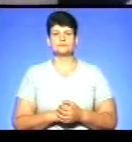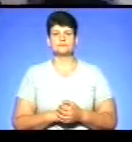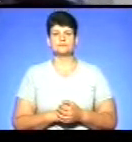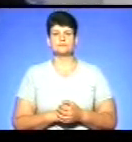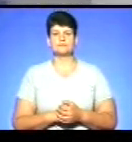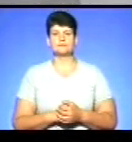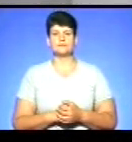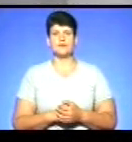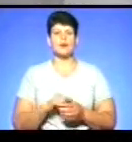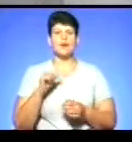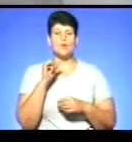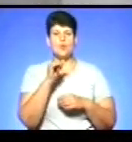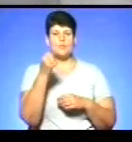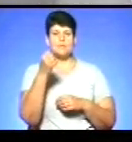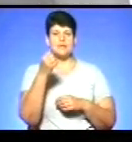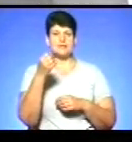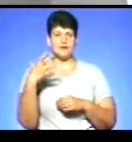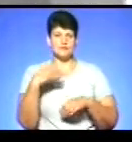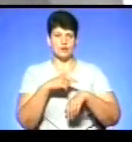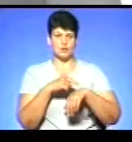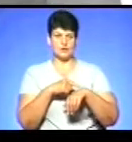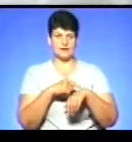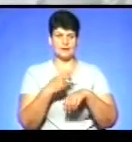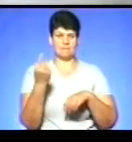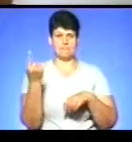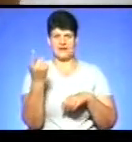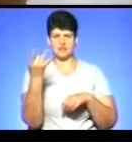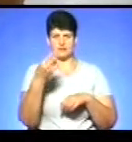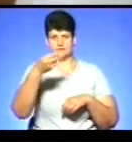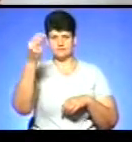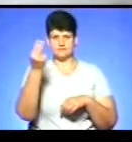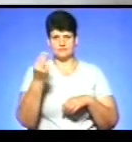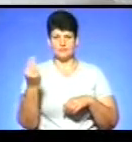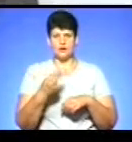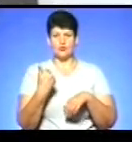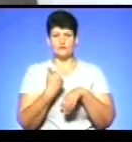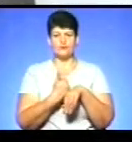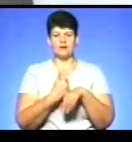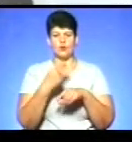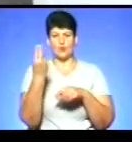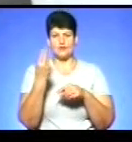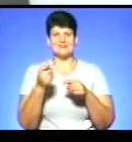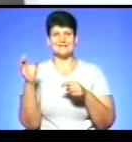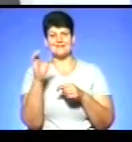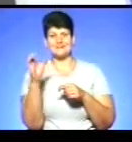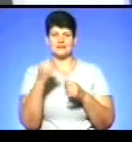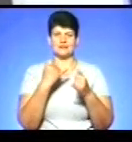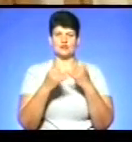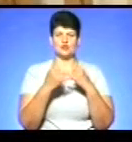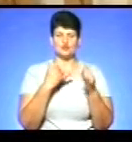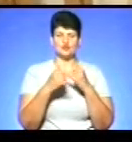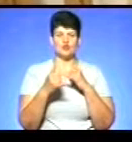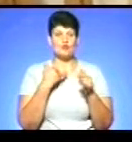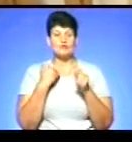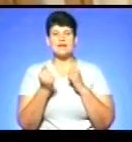О 15-тій юний художник кладе перші акрилові маски на полотно. Основні кольори його палітри – синій, блакітний і жовтий.